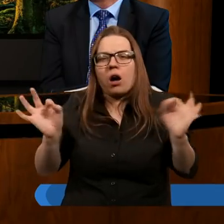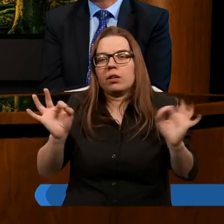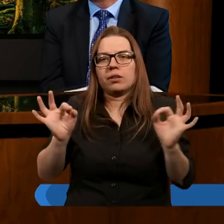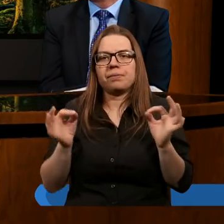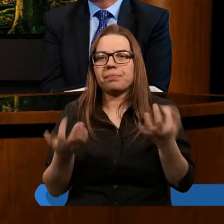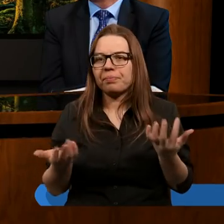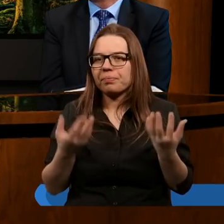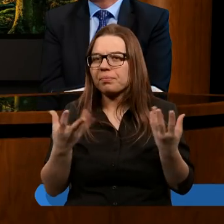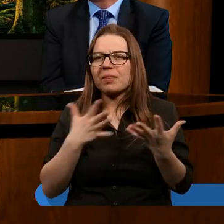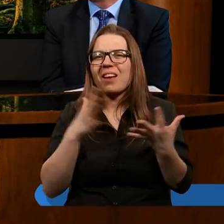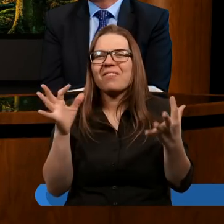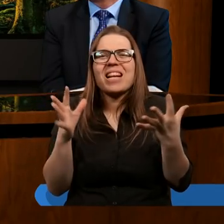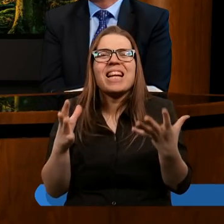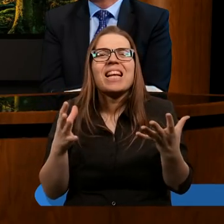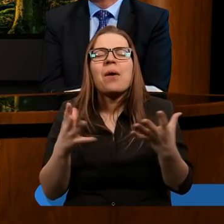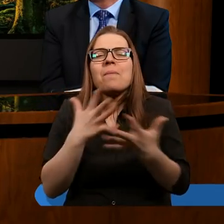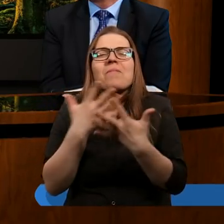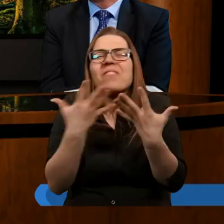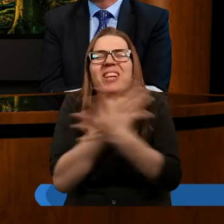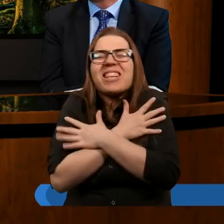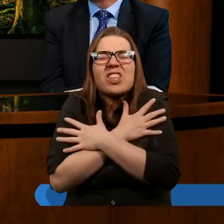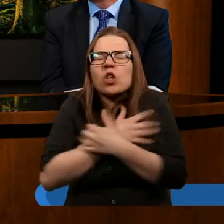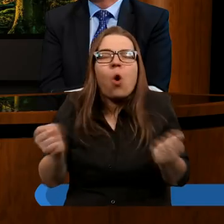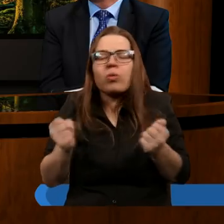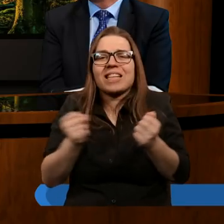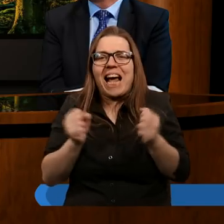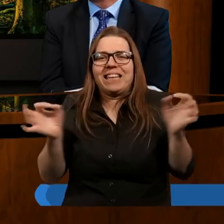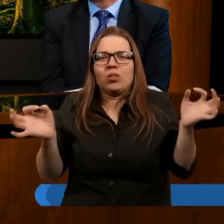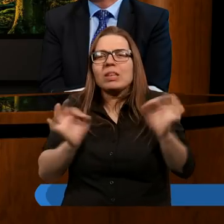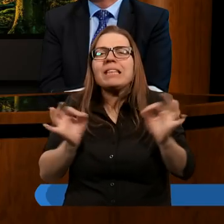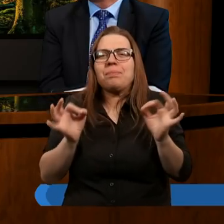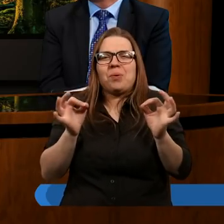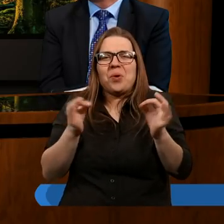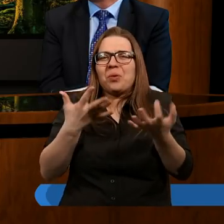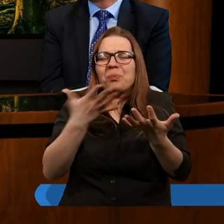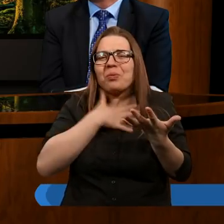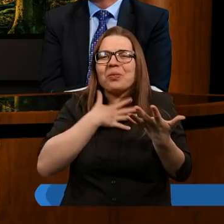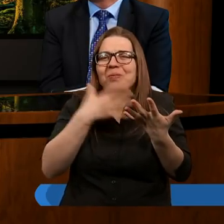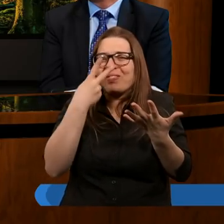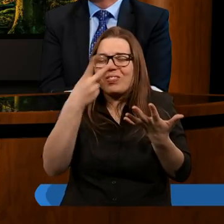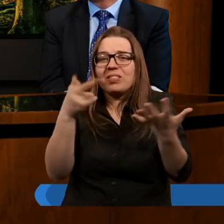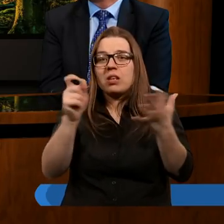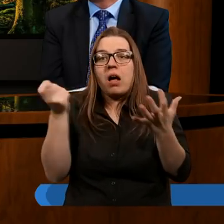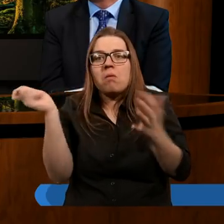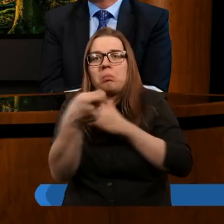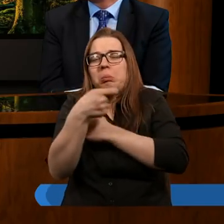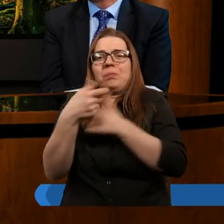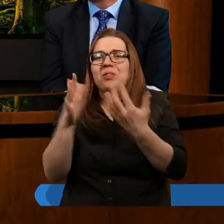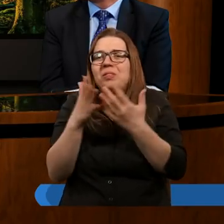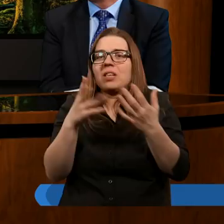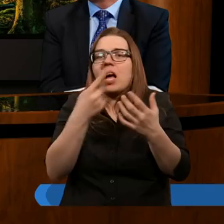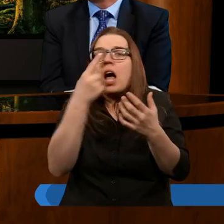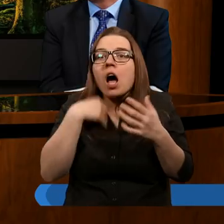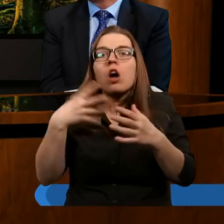jakie wyrafinowane psychologiczne metody znęcania się nad ludźmi opracowano. Nie byłem w stanie tej jedynej książki w swoim życiu